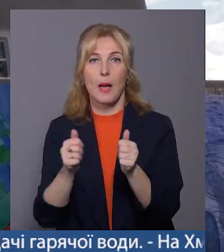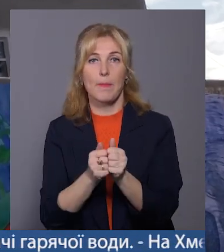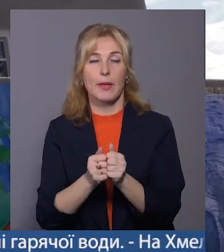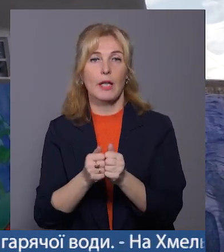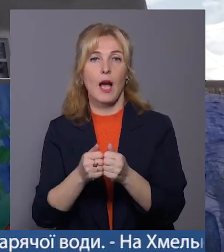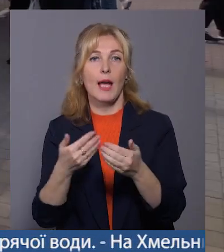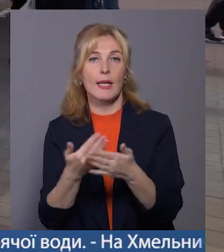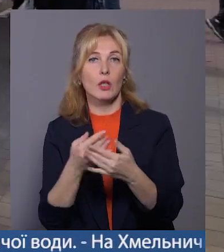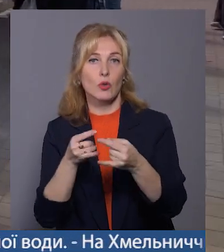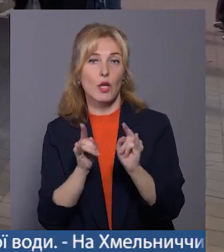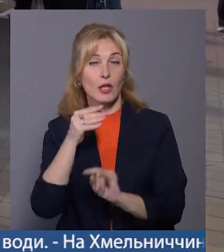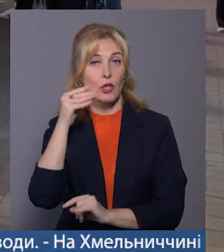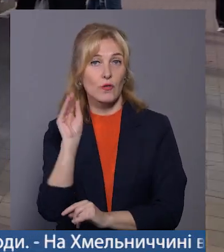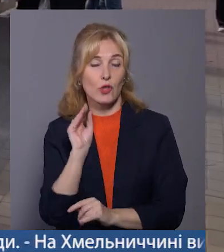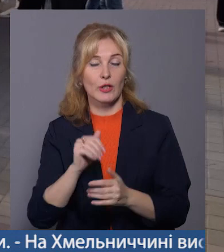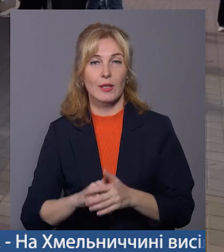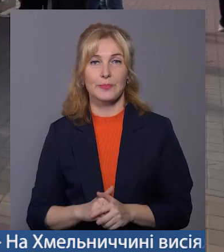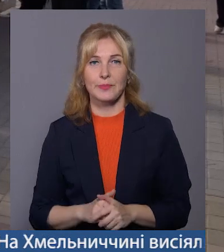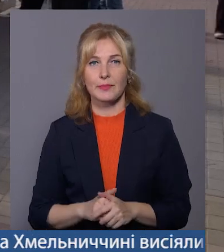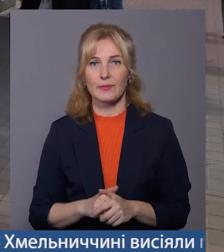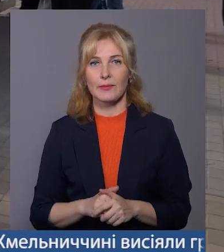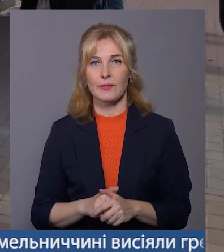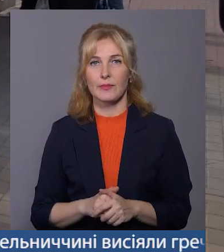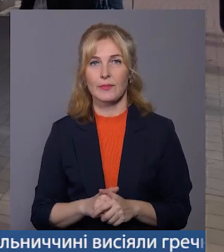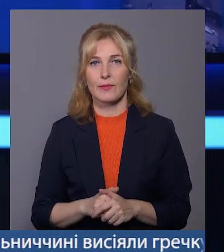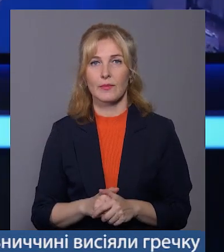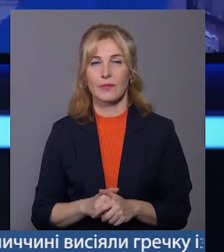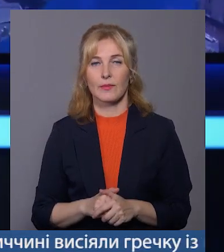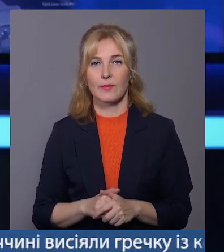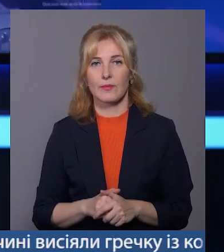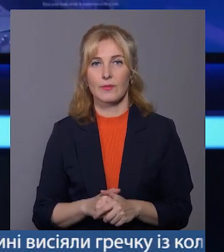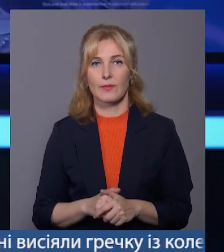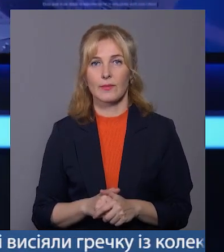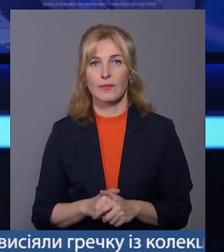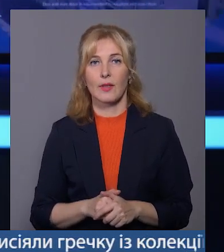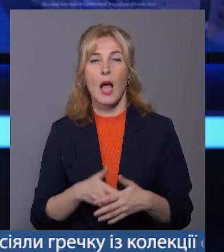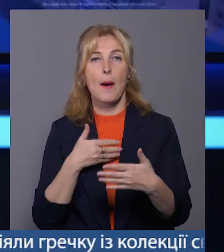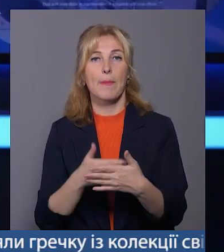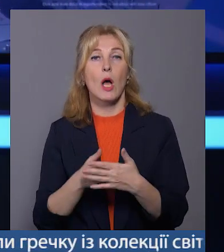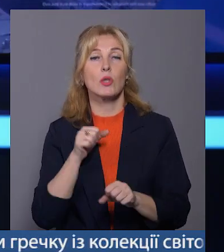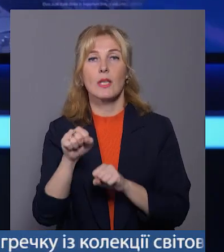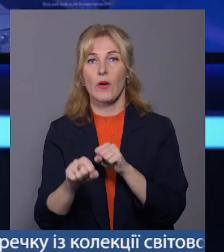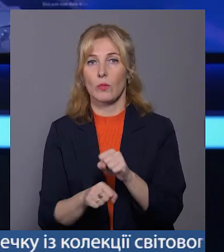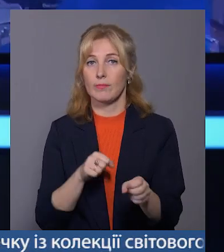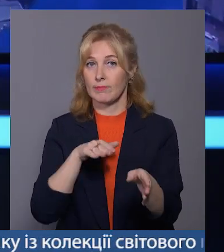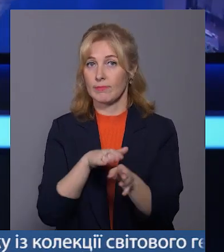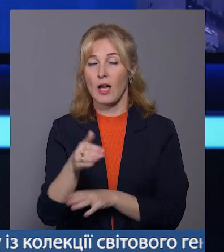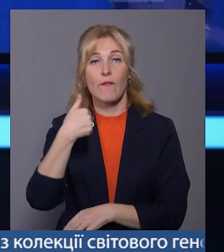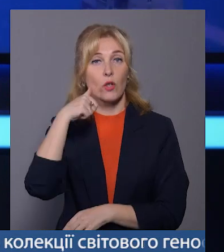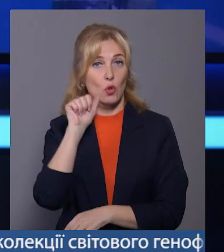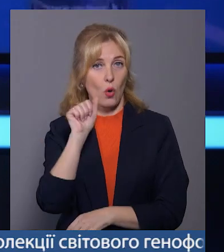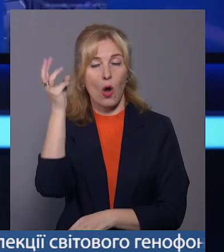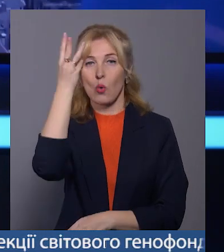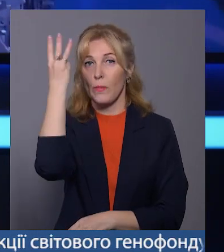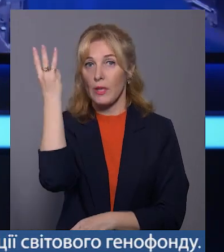імені Шевченка. Олександр Семенюк, Володимир Паламар – Новини міста. Благодійний велопробіг відбувся вчора у